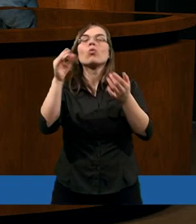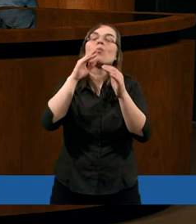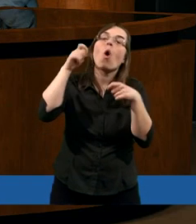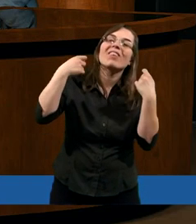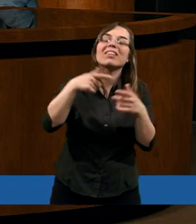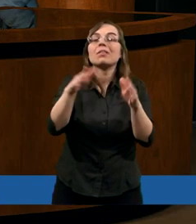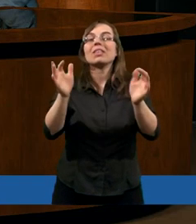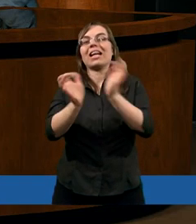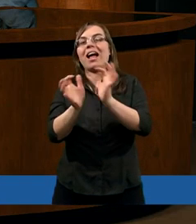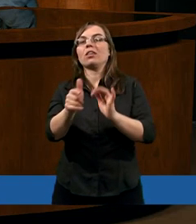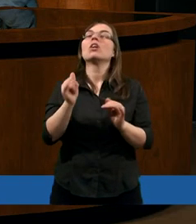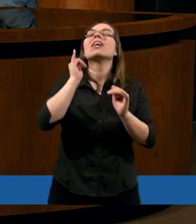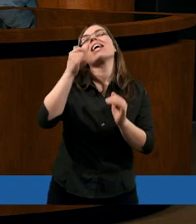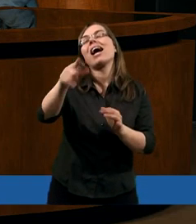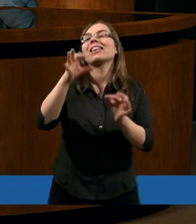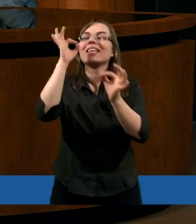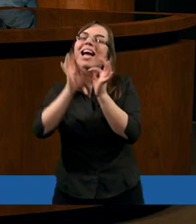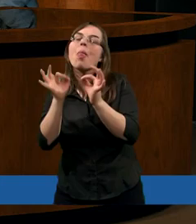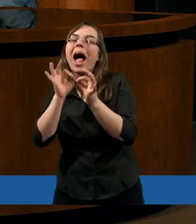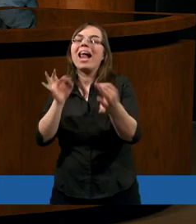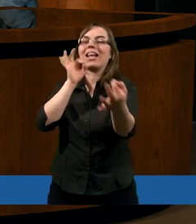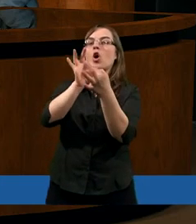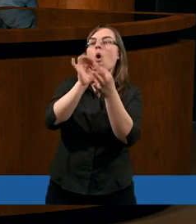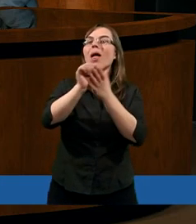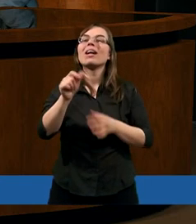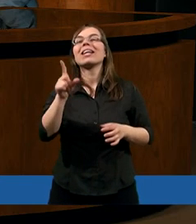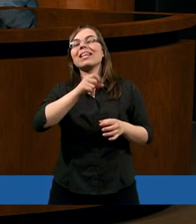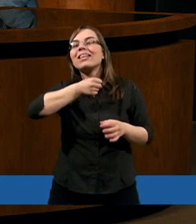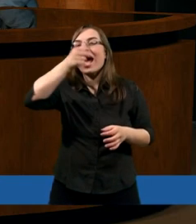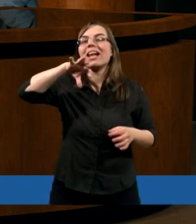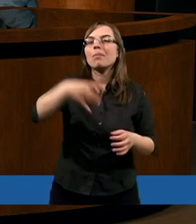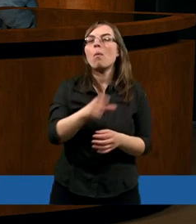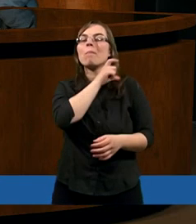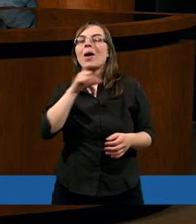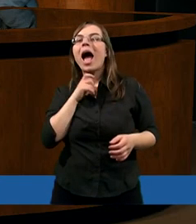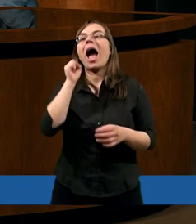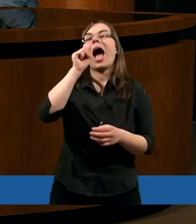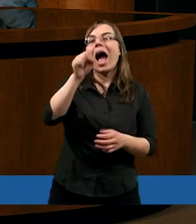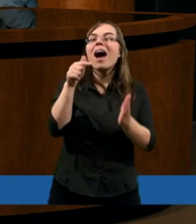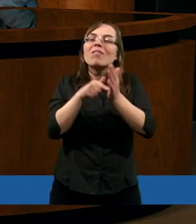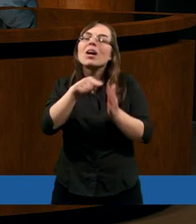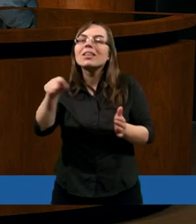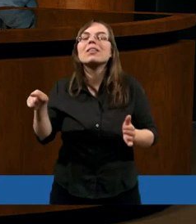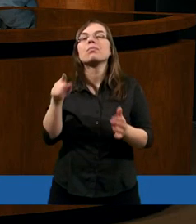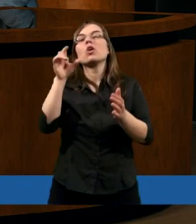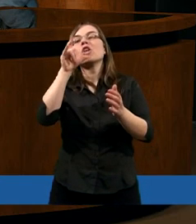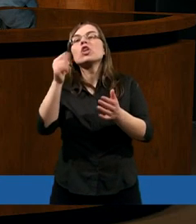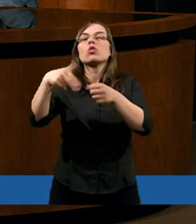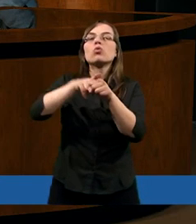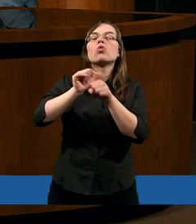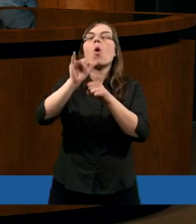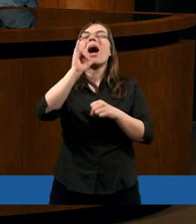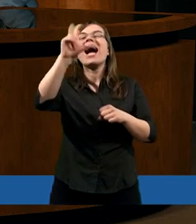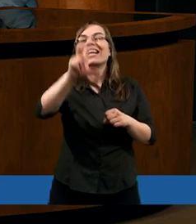Jak wyobrażacie sobie te idealne relacje między starszym zboru, pastorem, a właśnie tymi, którzy są ich